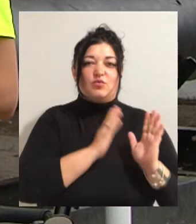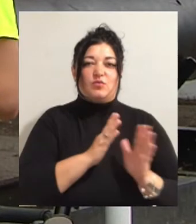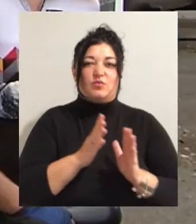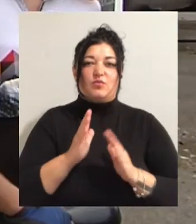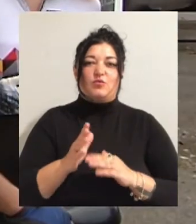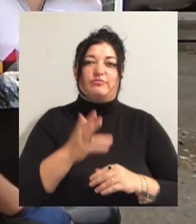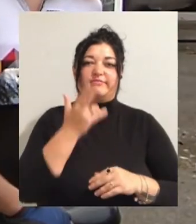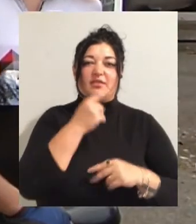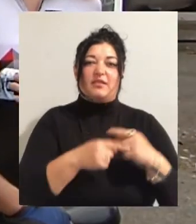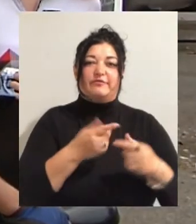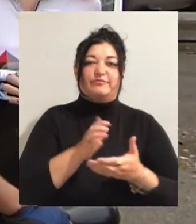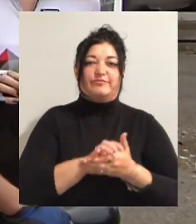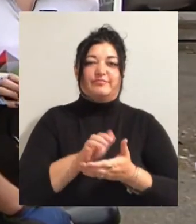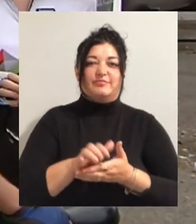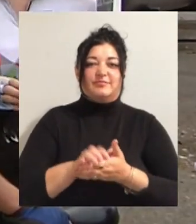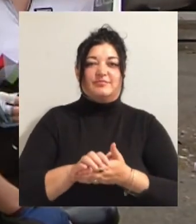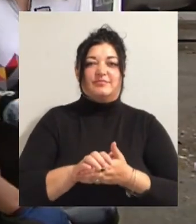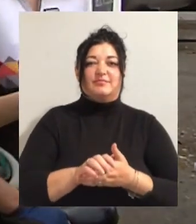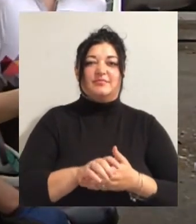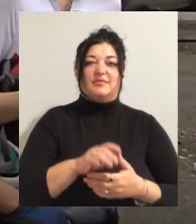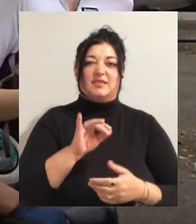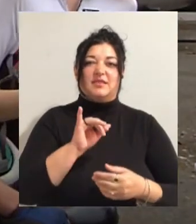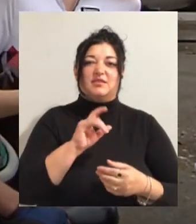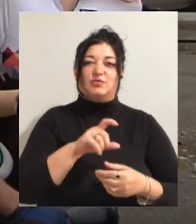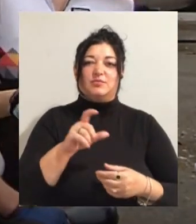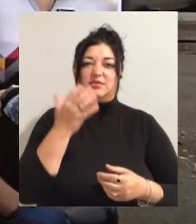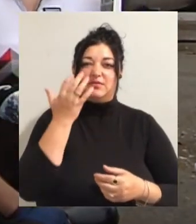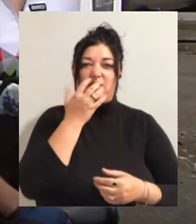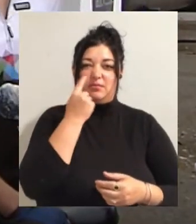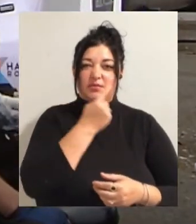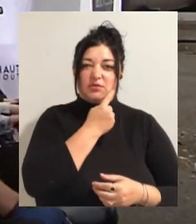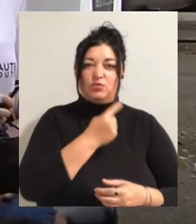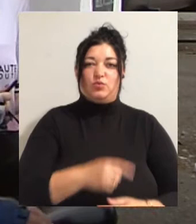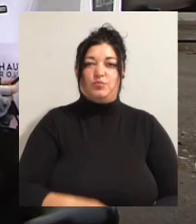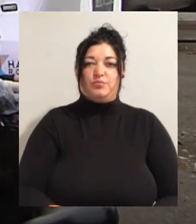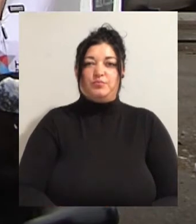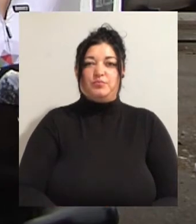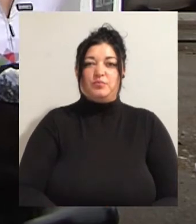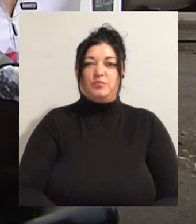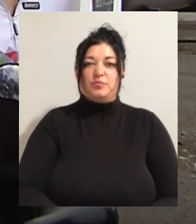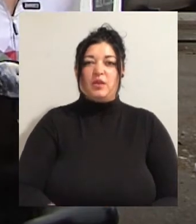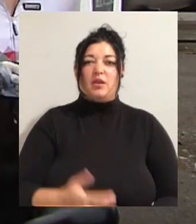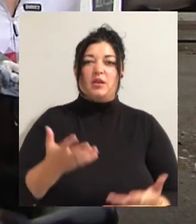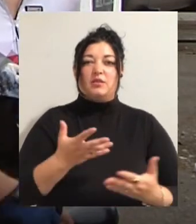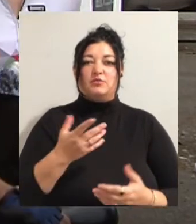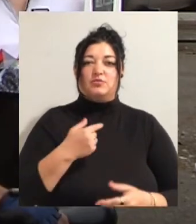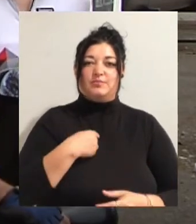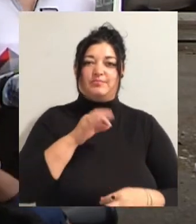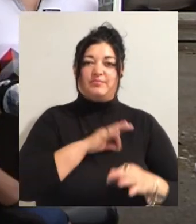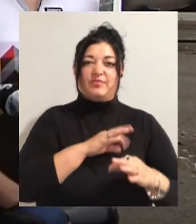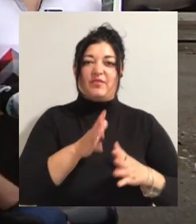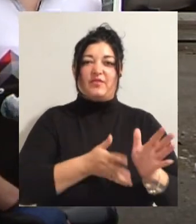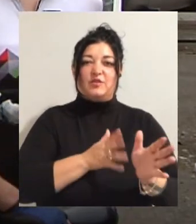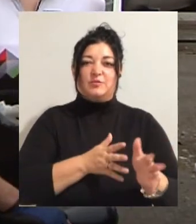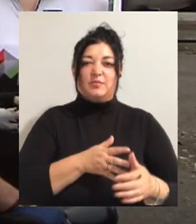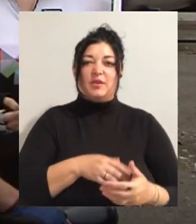потрібні, аби вести людину з вадами зору. Якщо ми говоримо про пілота, той, хто їде, кормує велосипедом, це, загалом, в першу